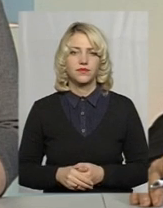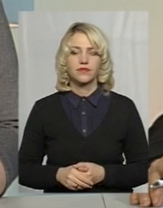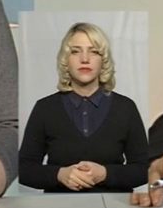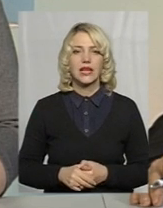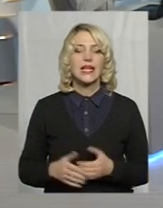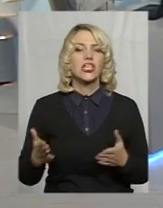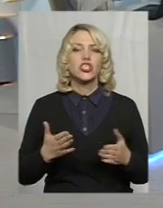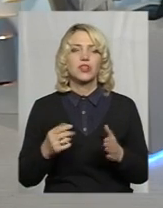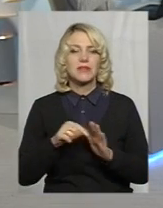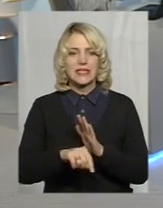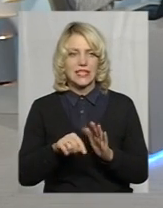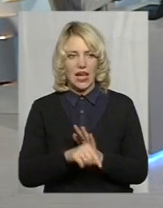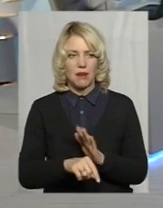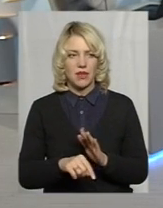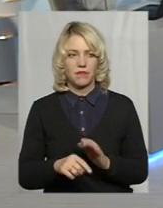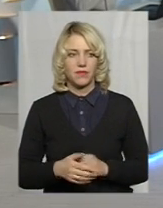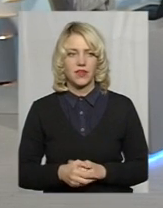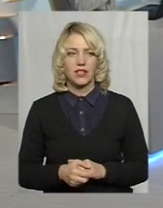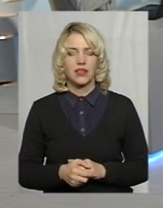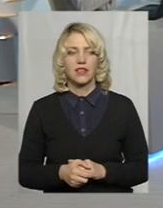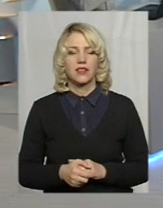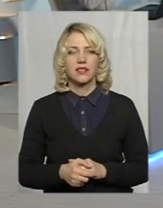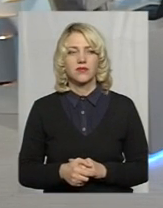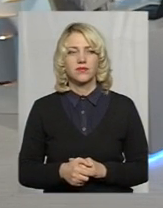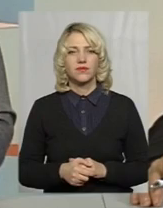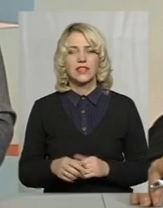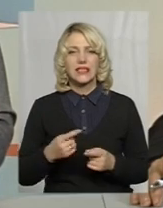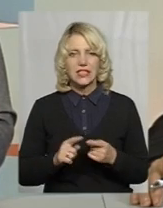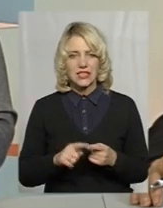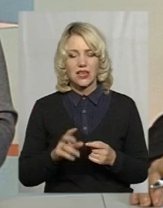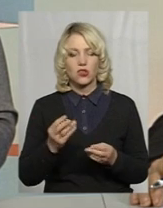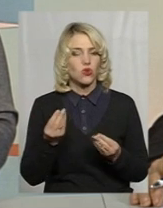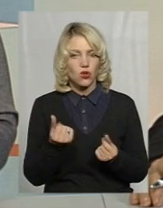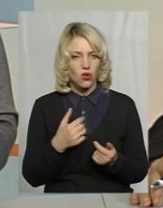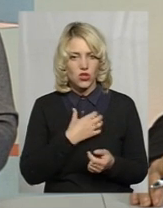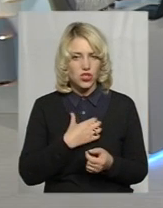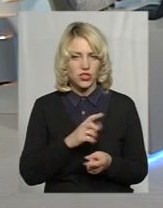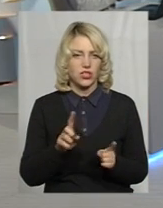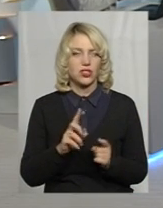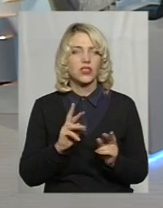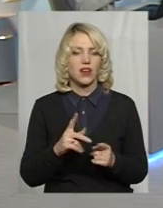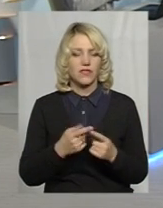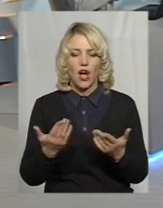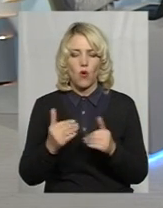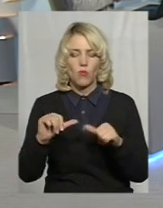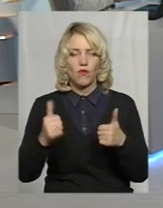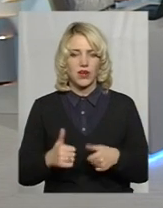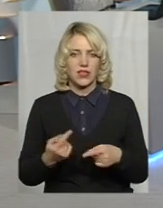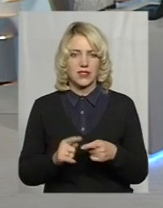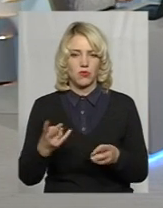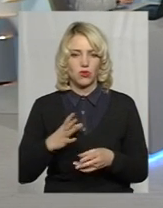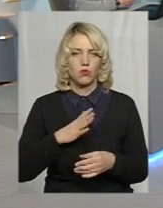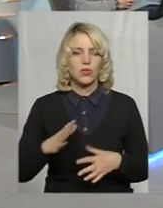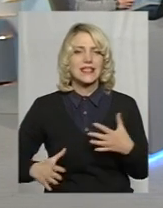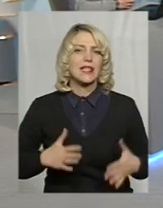Чим саме має, це насамперед гроші, в якому вигляді має бути це стимулювання?